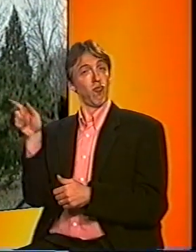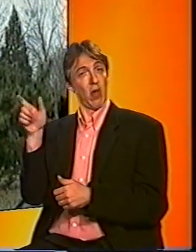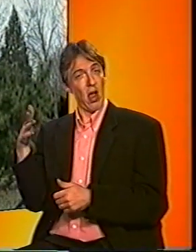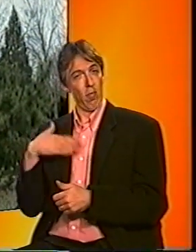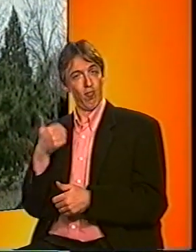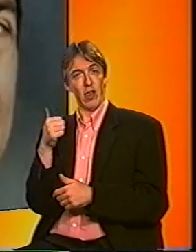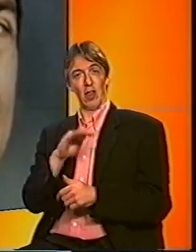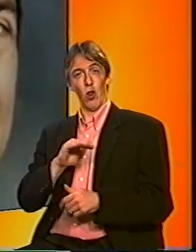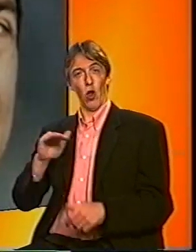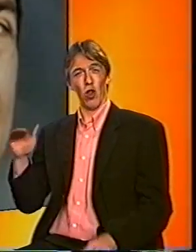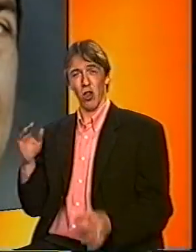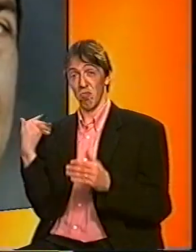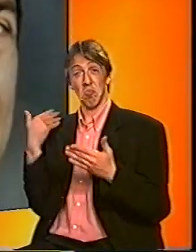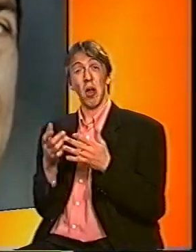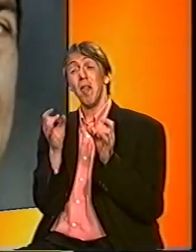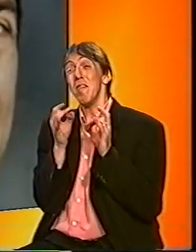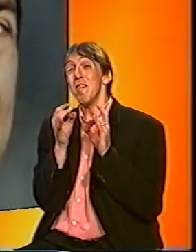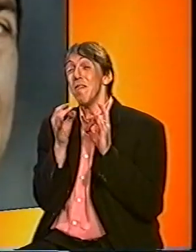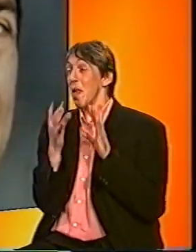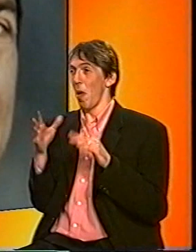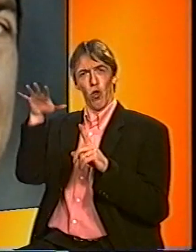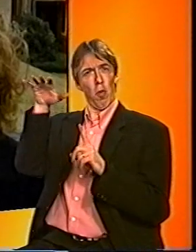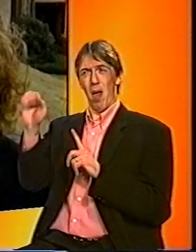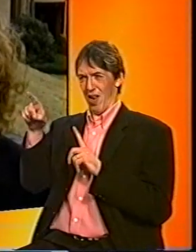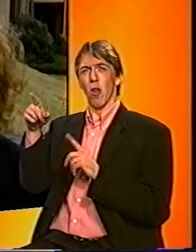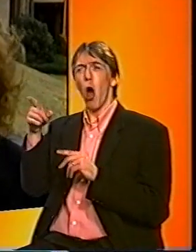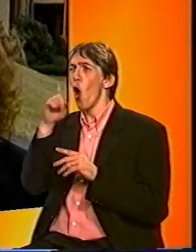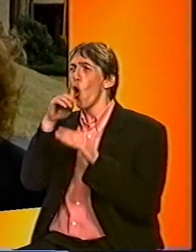heeft ook maar iets gemerkt van alle geheimen die hij verklapte.